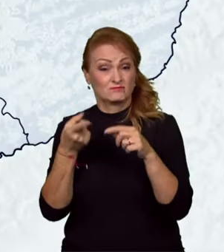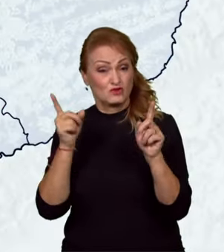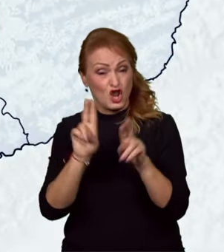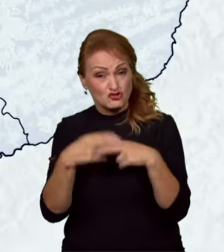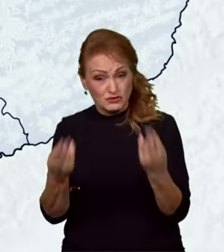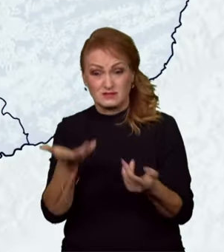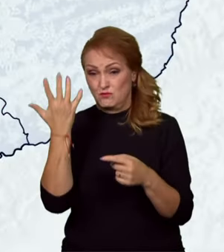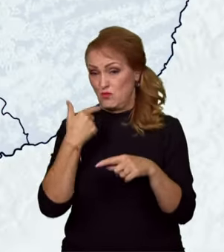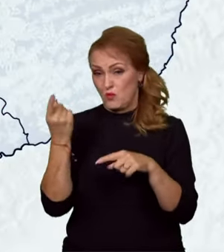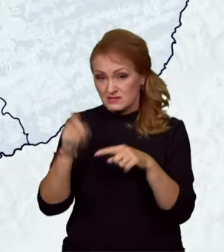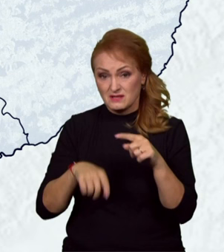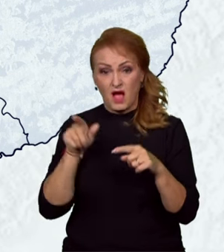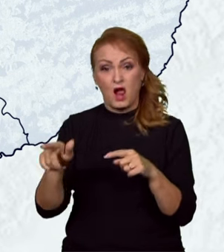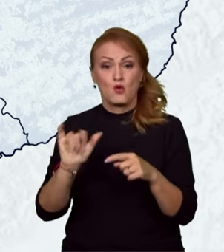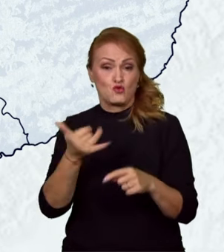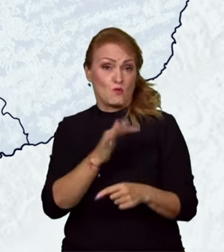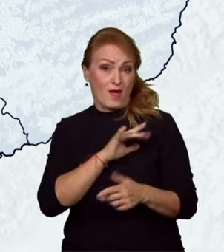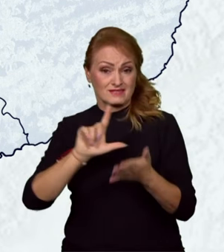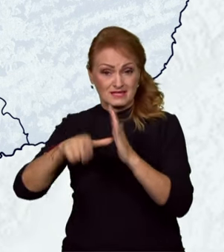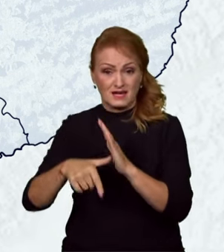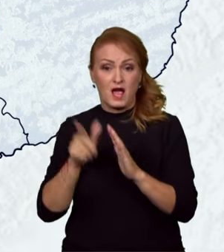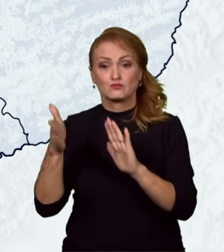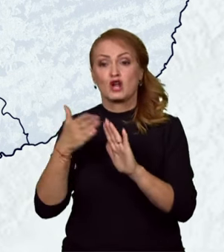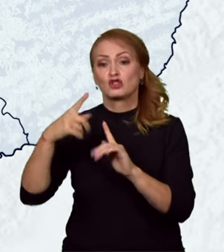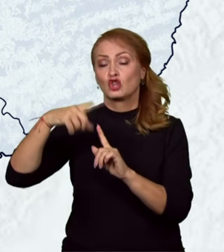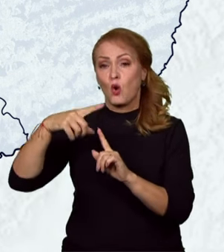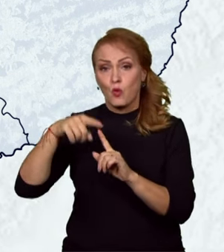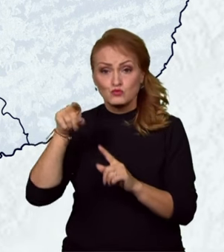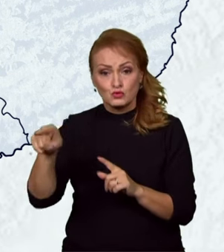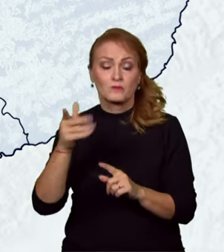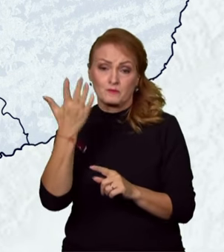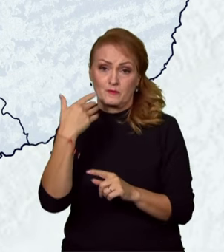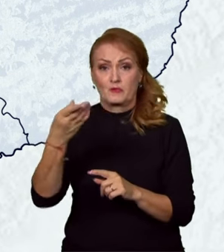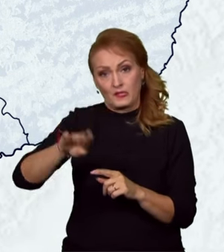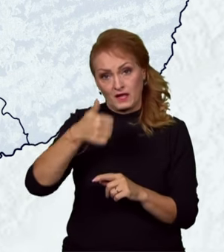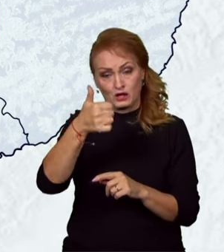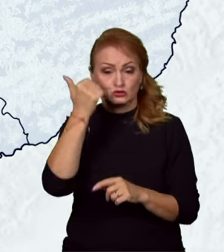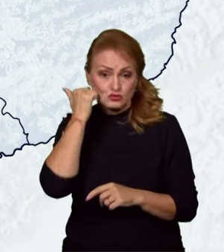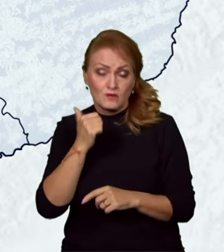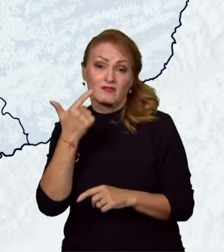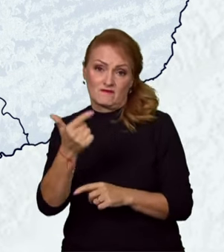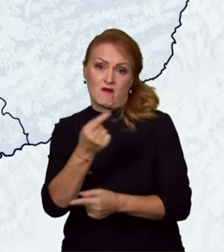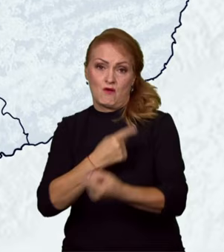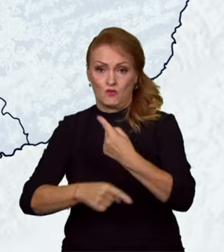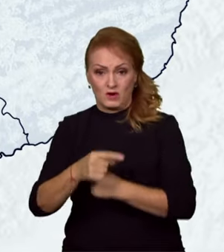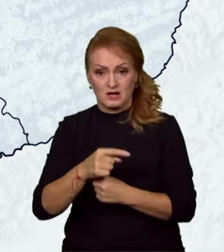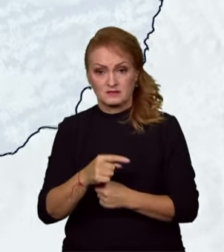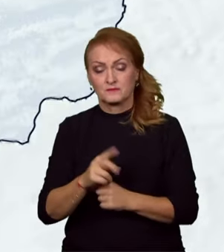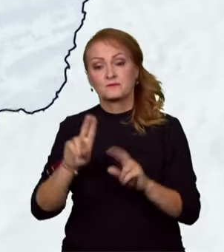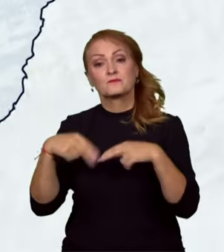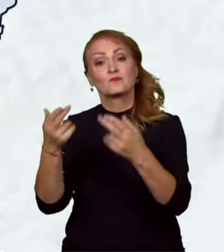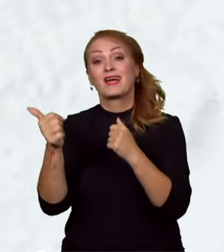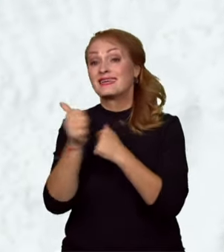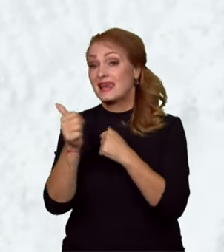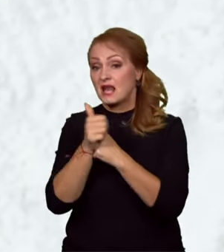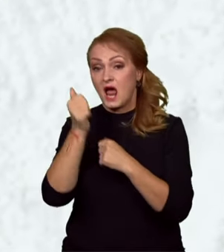místech v Jihomoravském kraji. Tragicky skončili v Troubsku na Brněnsku. Zemřel při nich jeden člověk, dva se zranili. Jedenáct lidí se